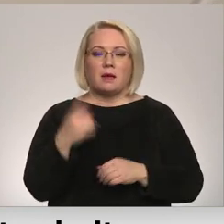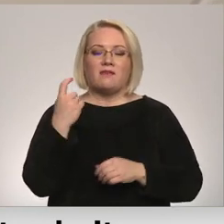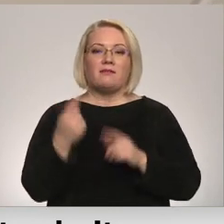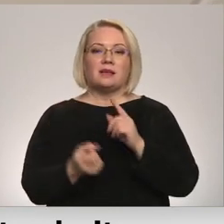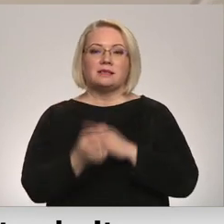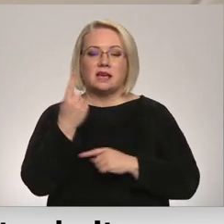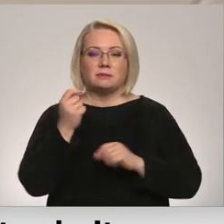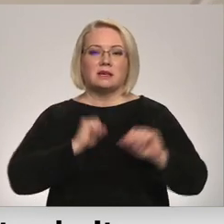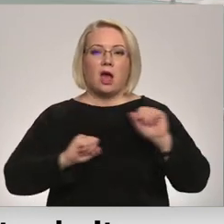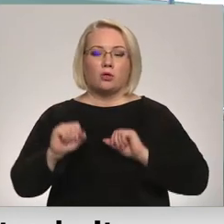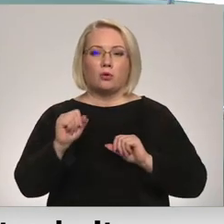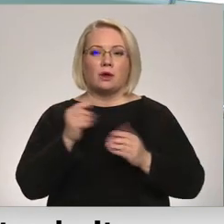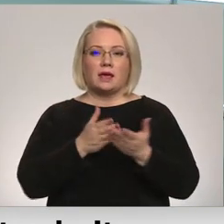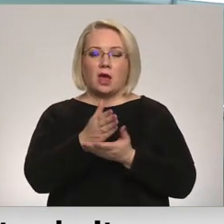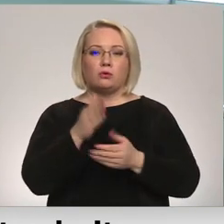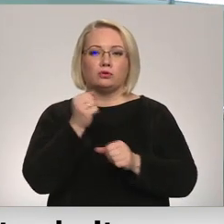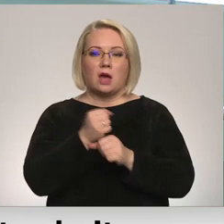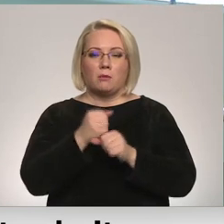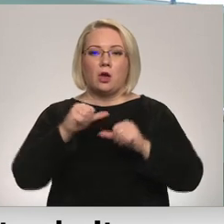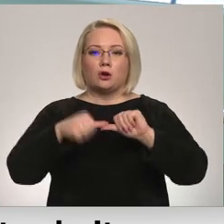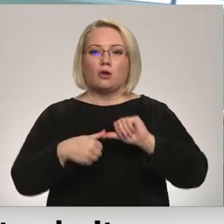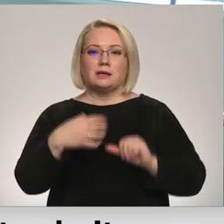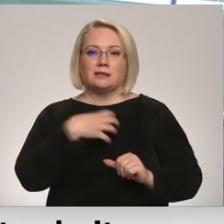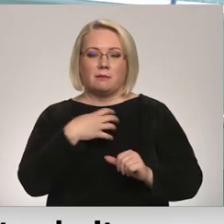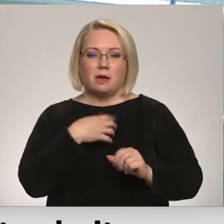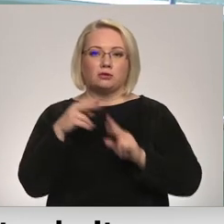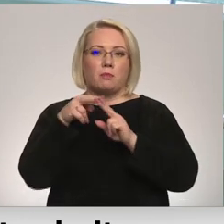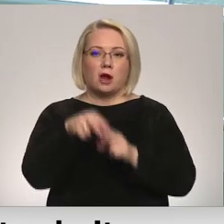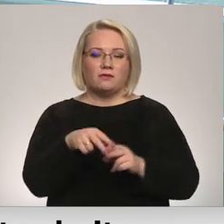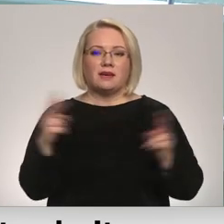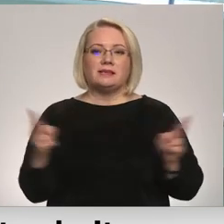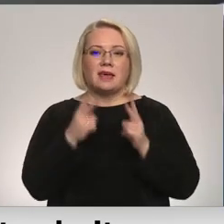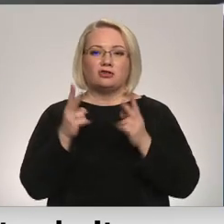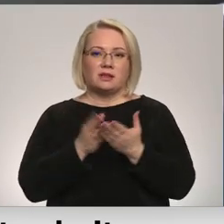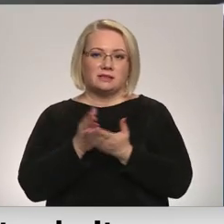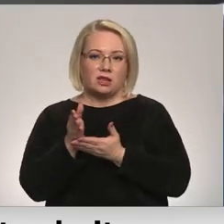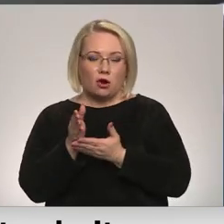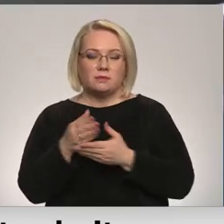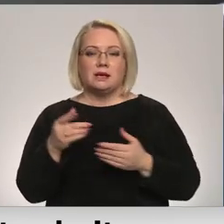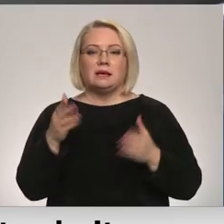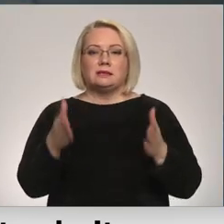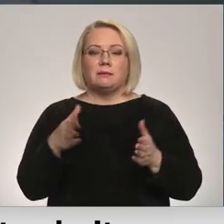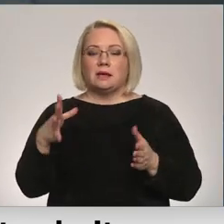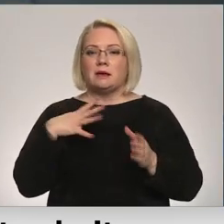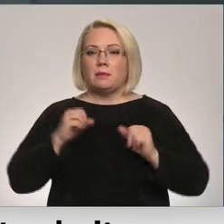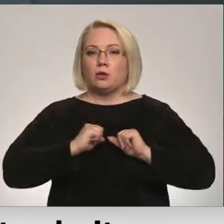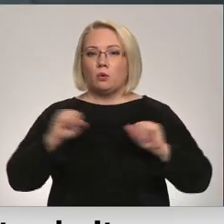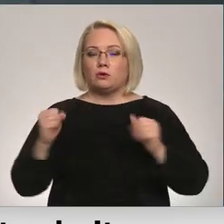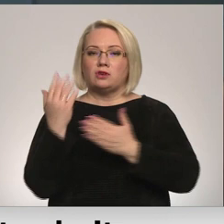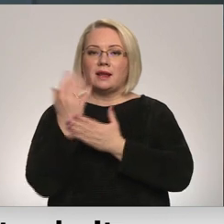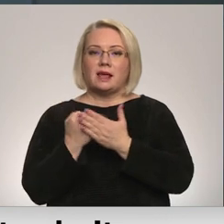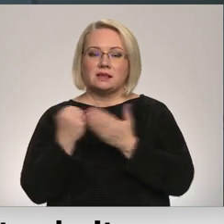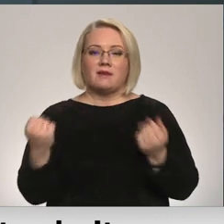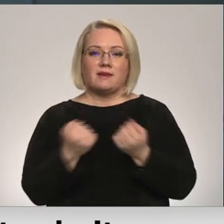nodošanās uz darbu, ir hroniska slimības un pārslodze, jeb izdekšanas sindroms. Slimnīcā bija nodrošanāts rezervis